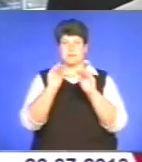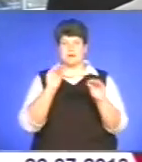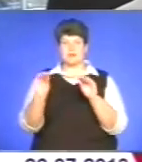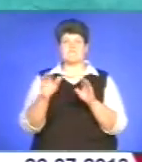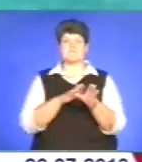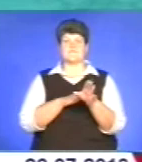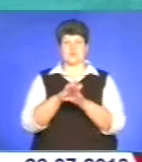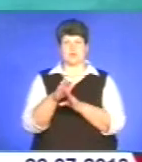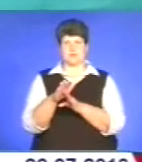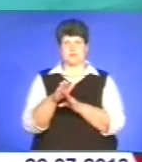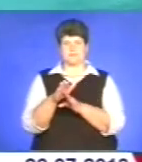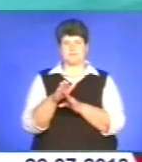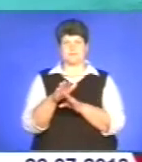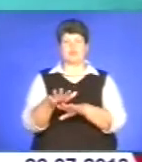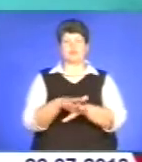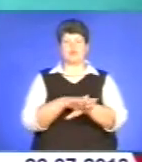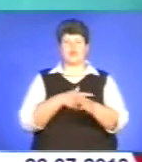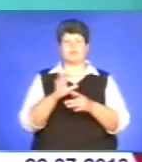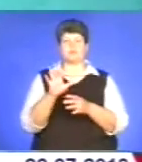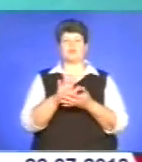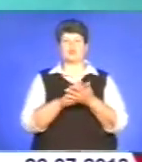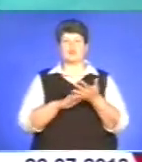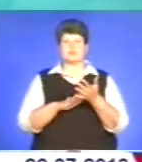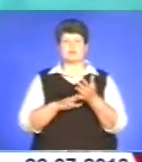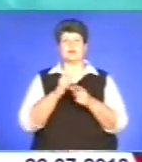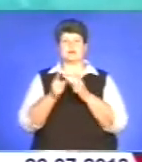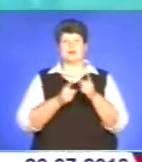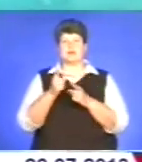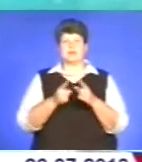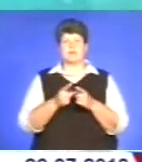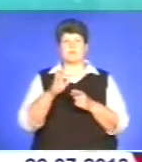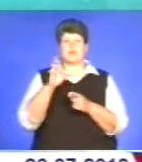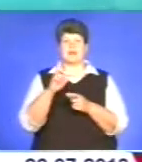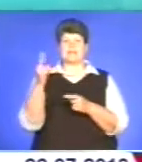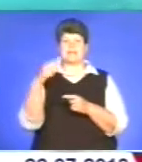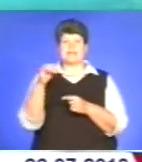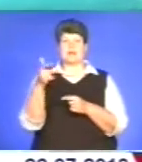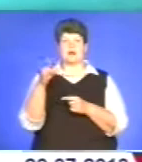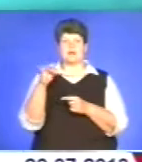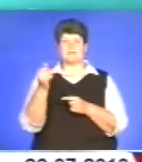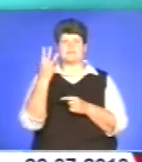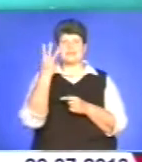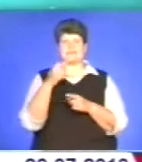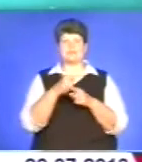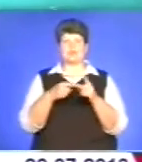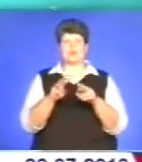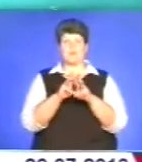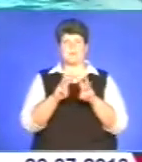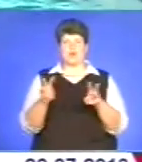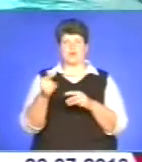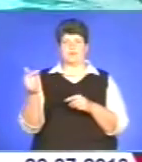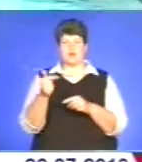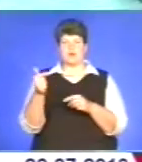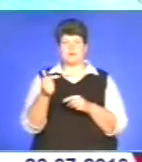виконані. Довше триватиме реконструкція фонтану на бульварі Данила Галицького. Вартість робіт – 3,5 мільйона гривень.